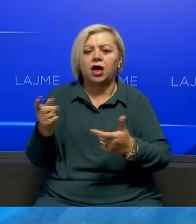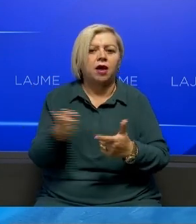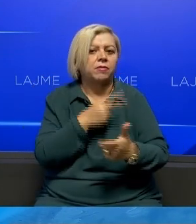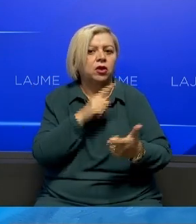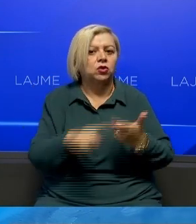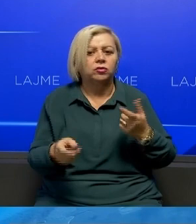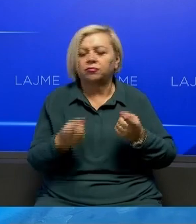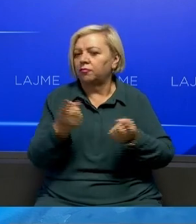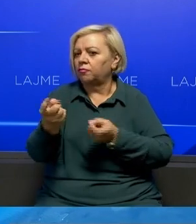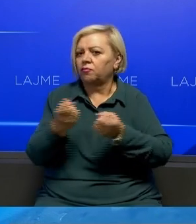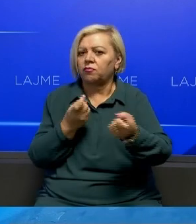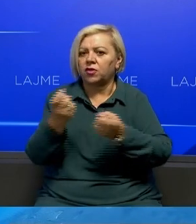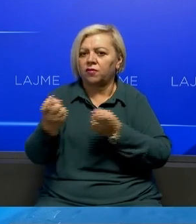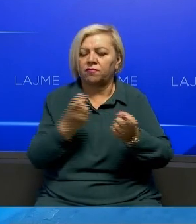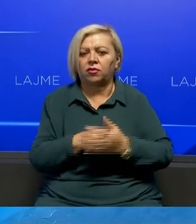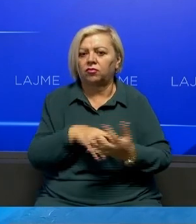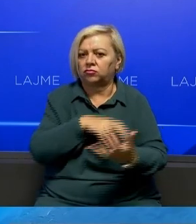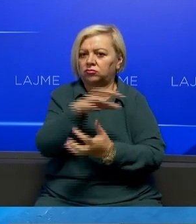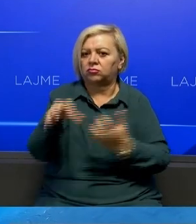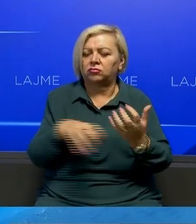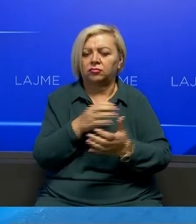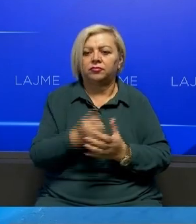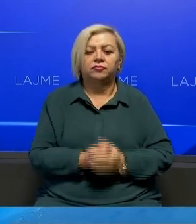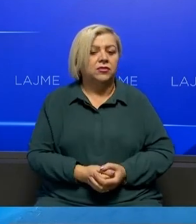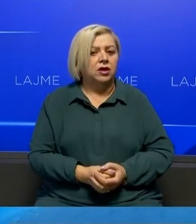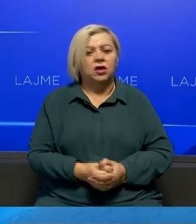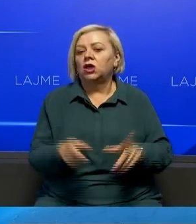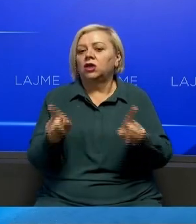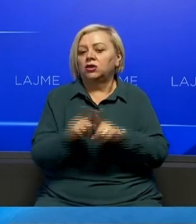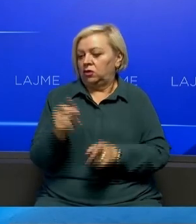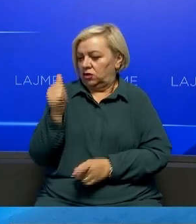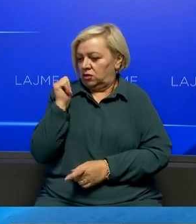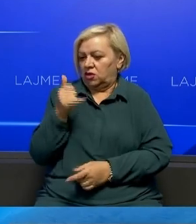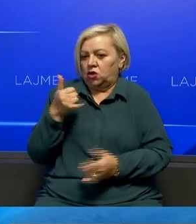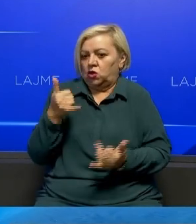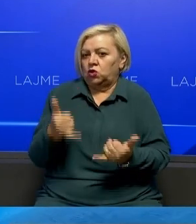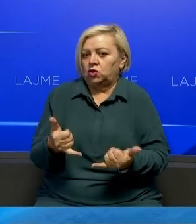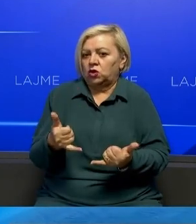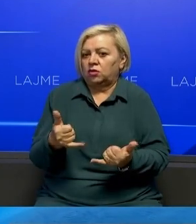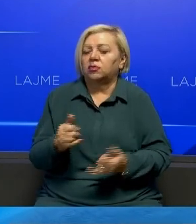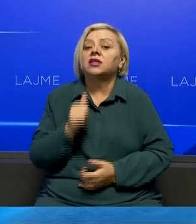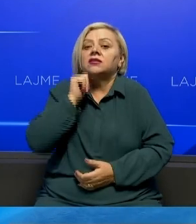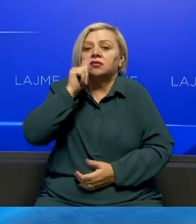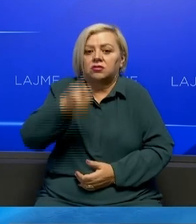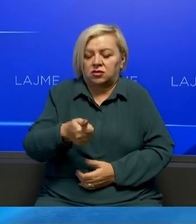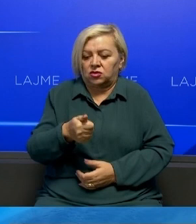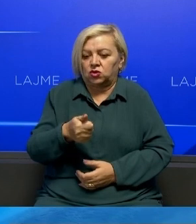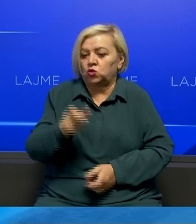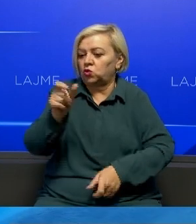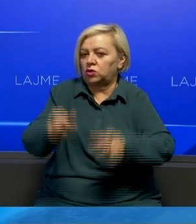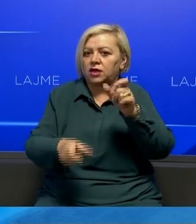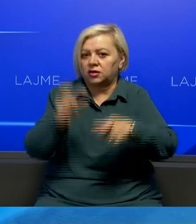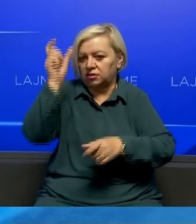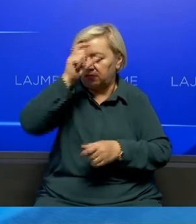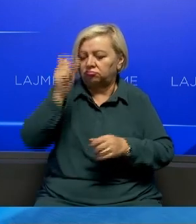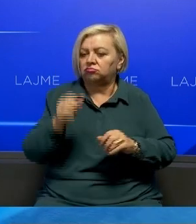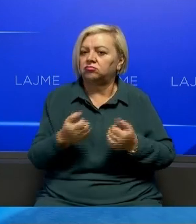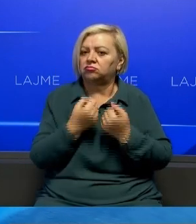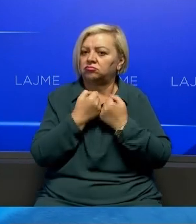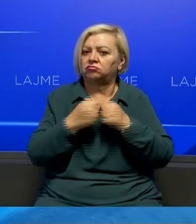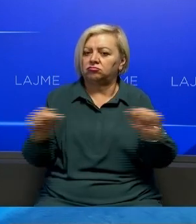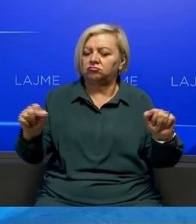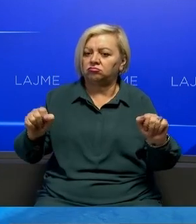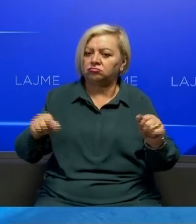provokojnë qëfarët do destabilizim. Sikur se dje, sot por edhe nesër, qëtëtarës sërbë do të levizin lirëshëm